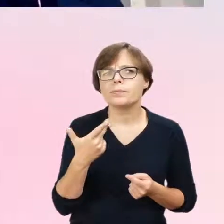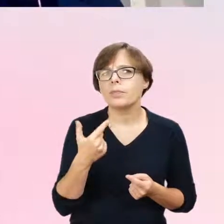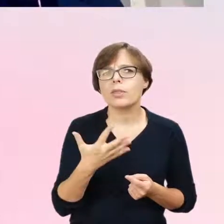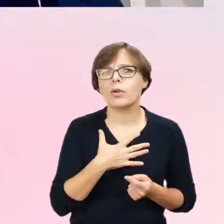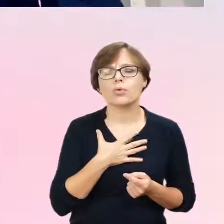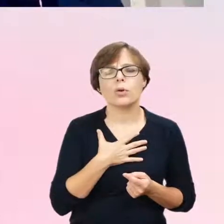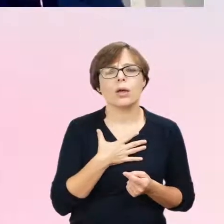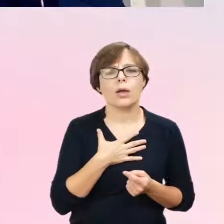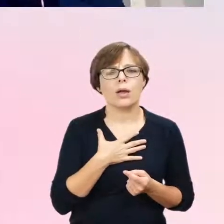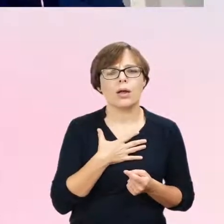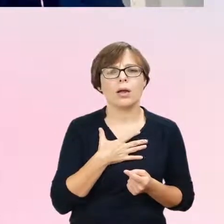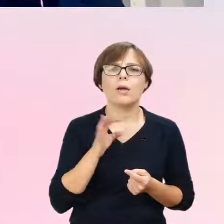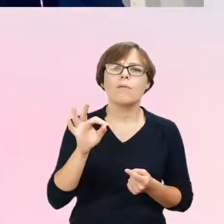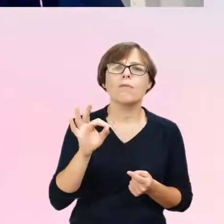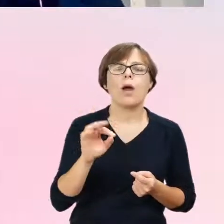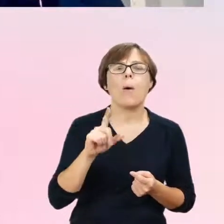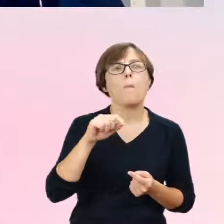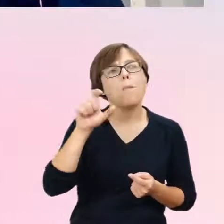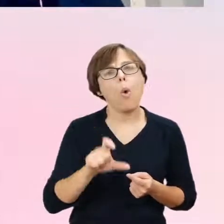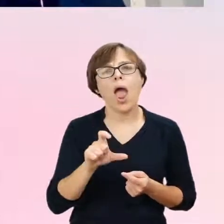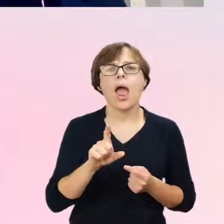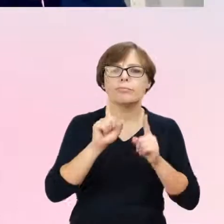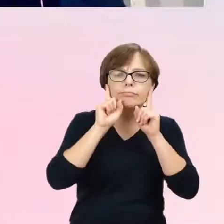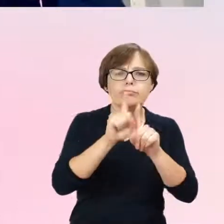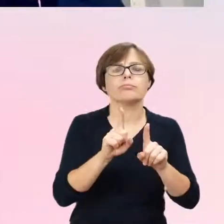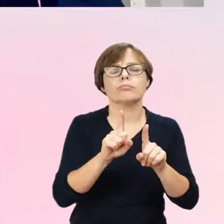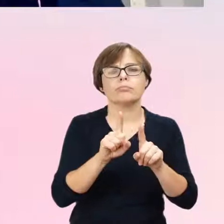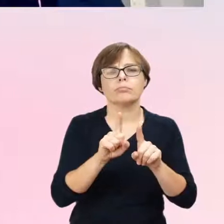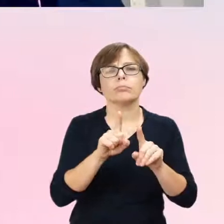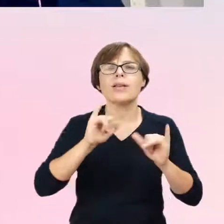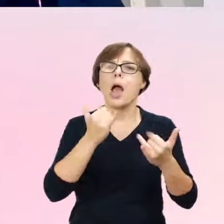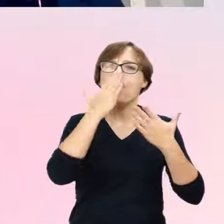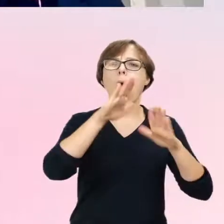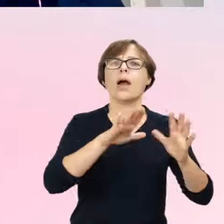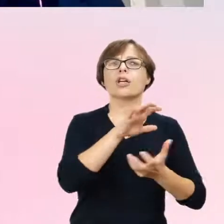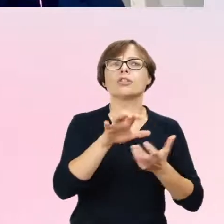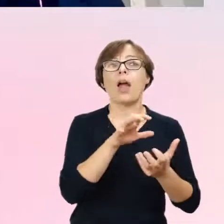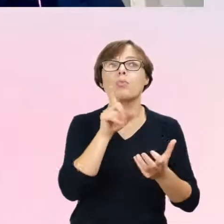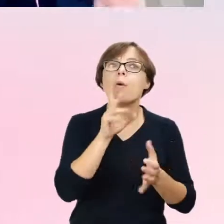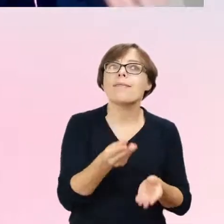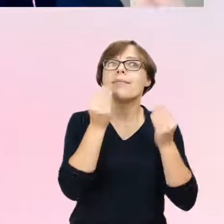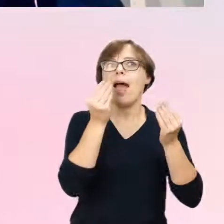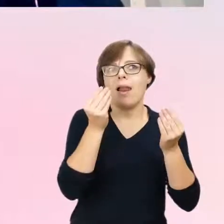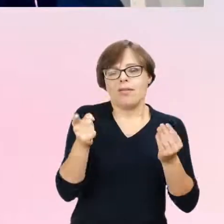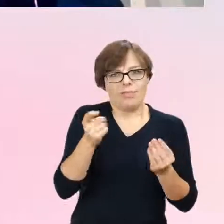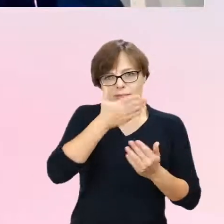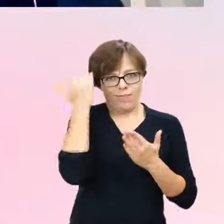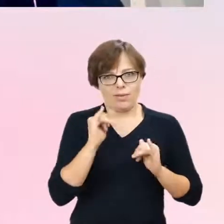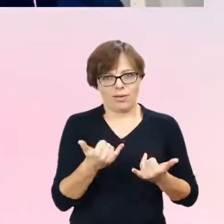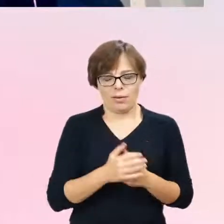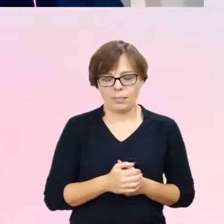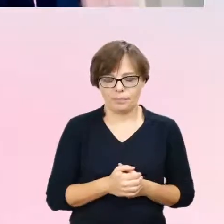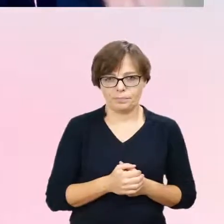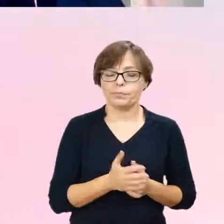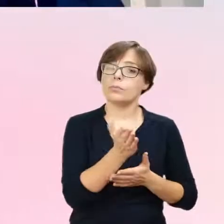jaki sposób oni chcieliby swoją płeć przeżywaną prezentować światu. Jedna grupa pacjentów to